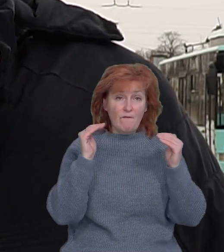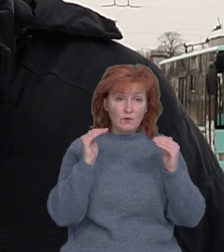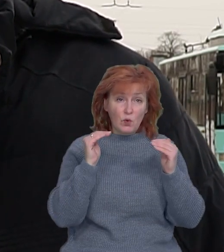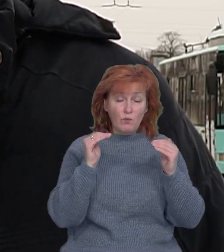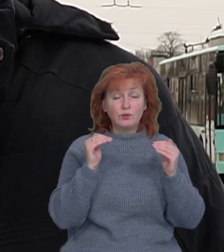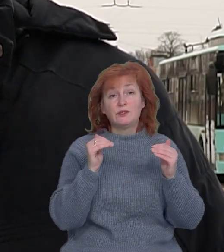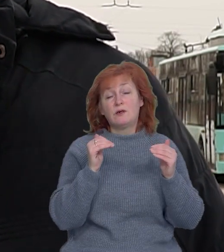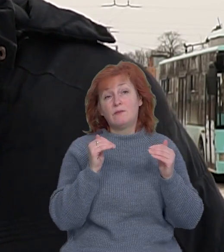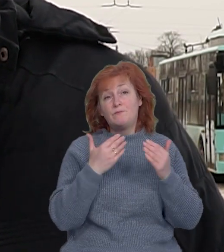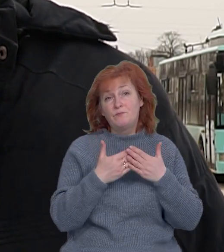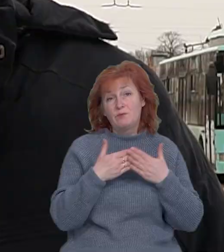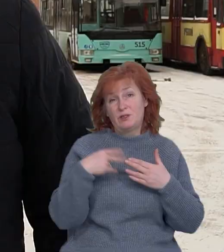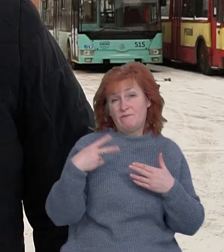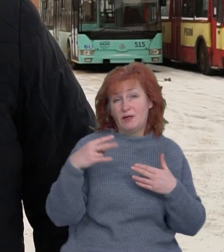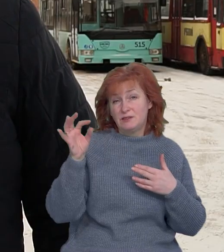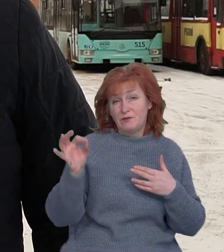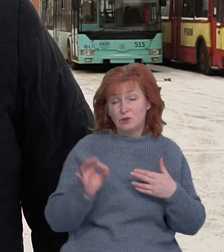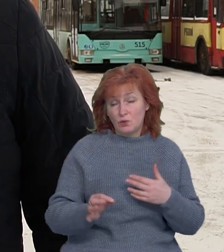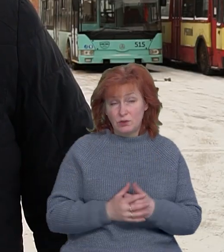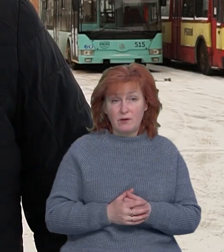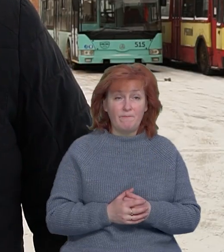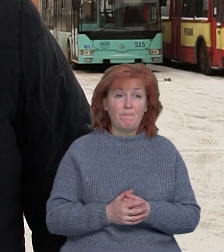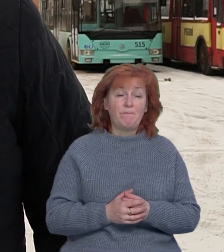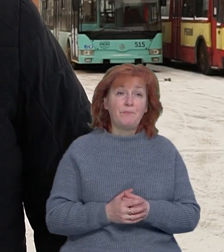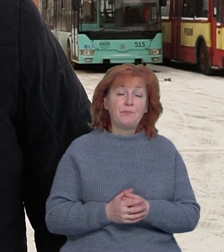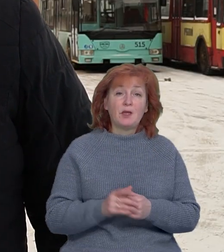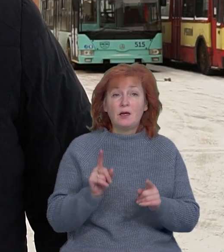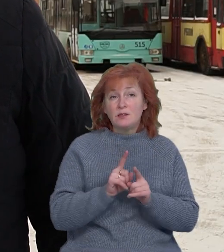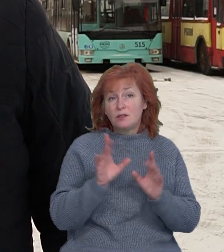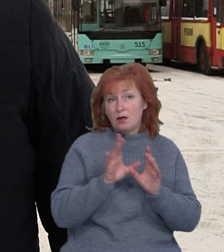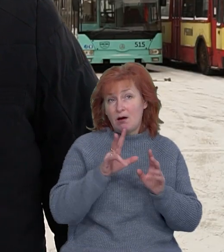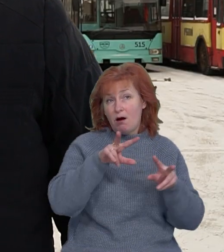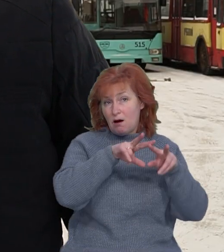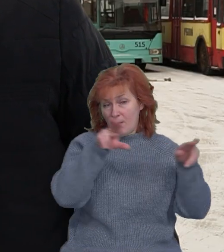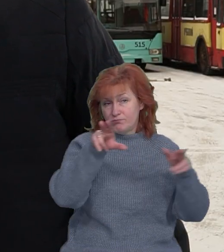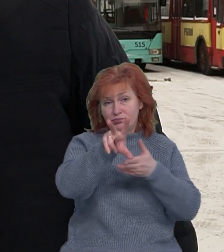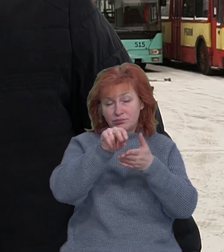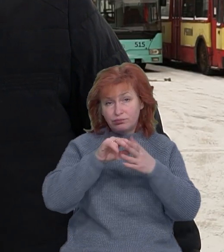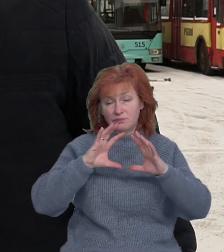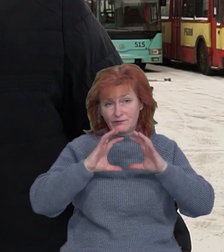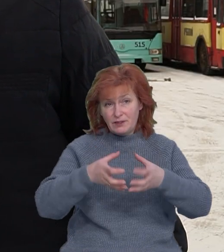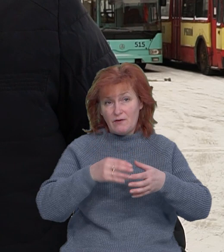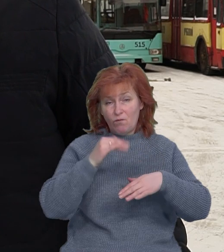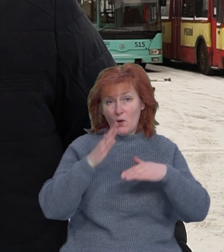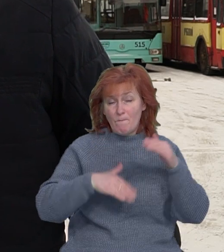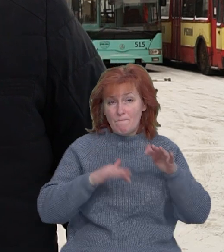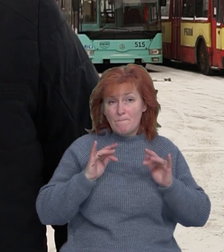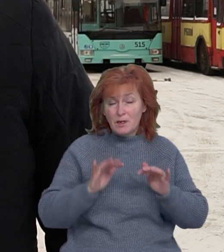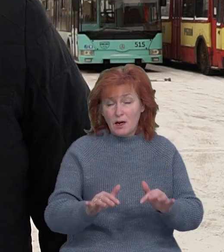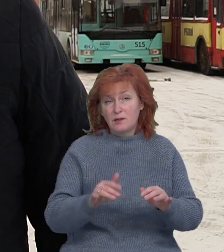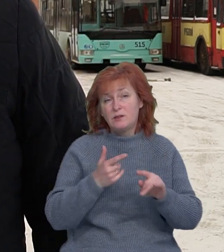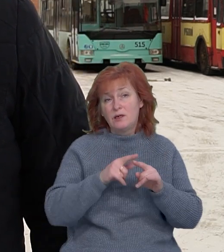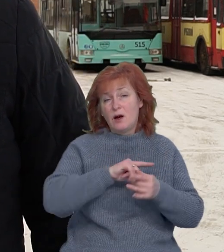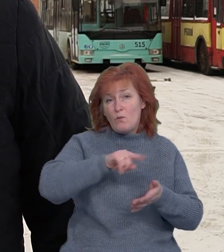30%. Це світова практика, можемо подивитися тенденцію і міст